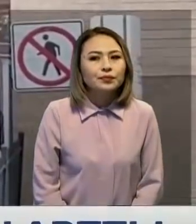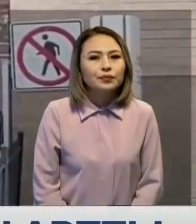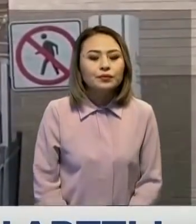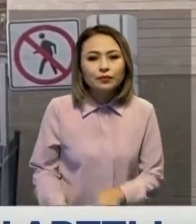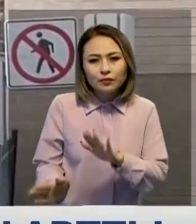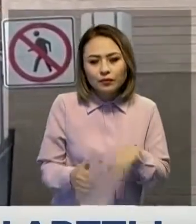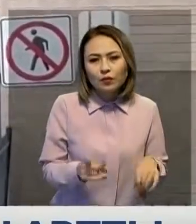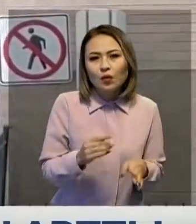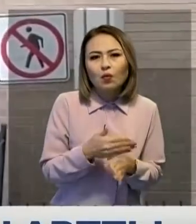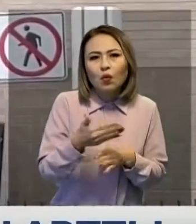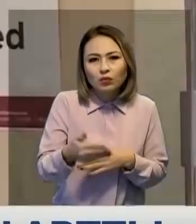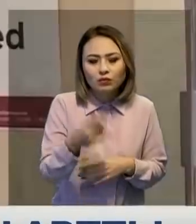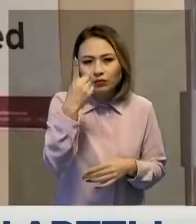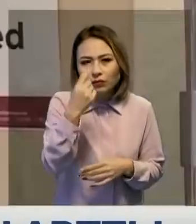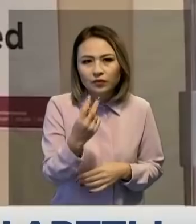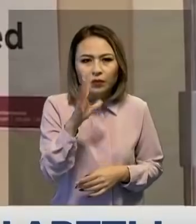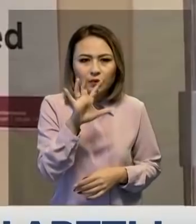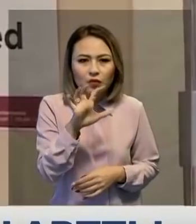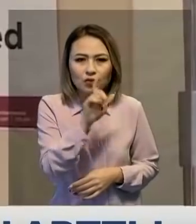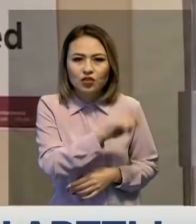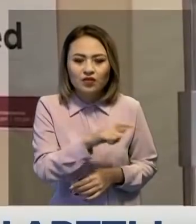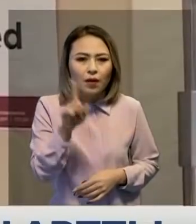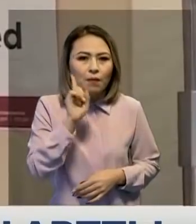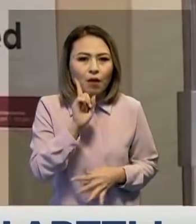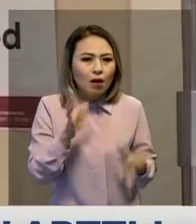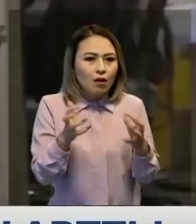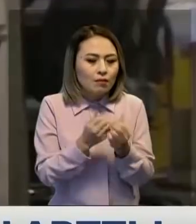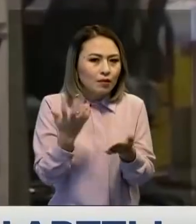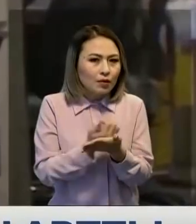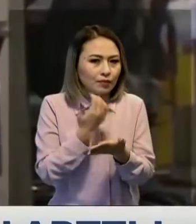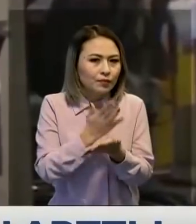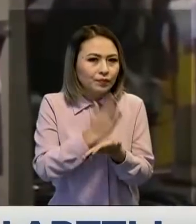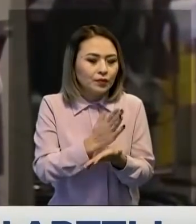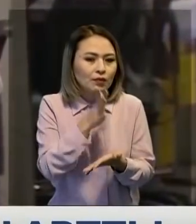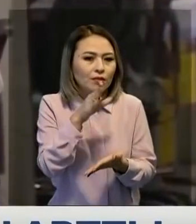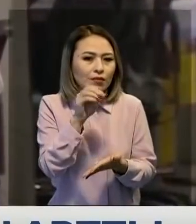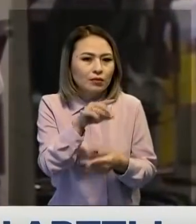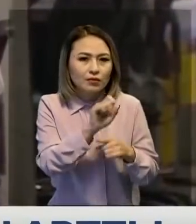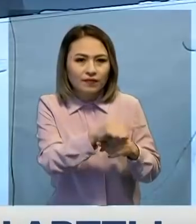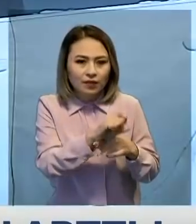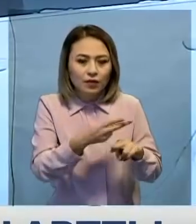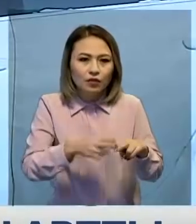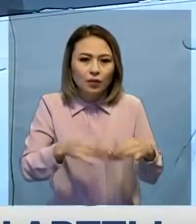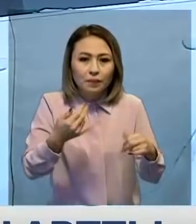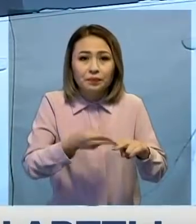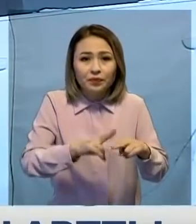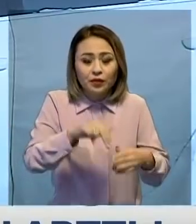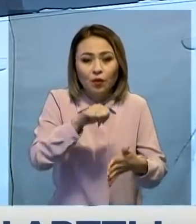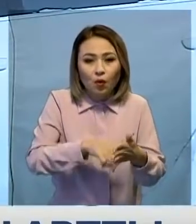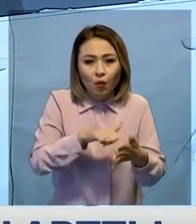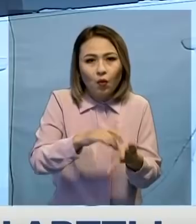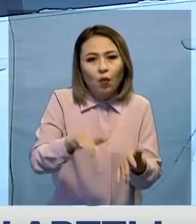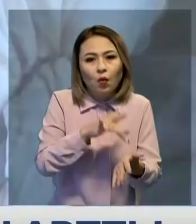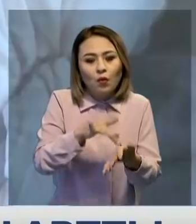Кейінгезде күніне 500 мүндай адамнан вирус анықталып жатқан Ақшыта ПТРТС тапсырушылар қатар артты. Сол себепті қалылардағы тез